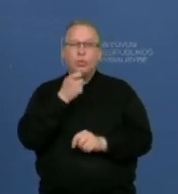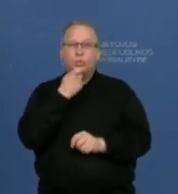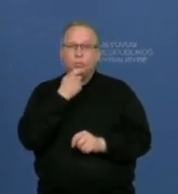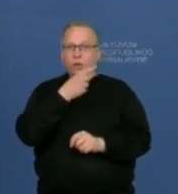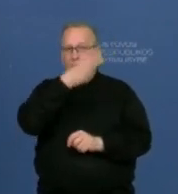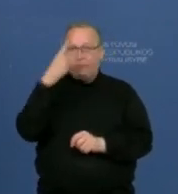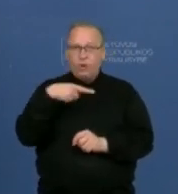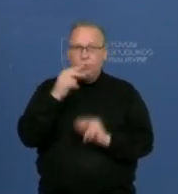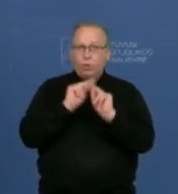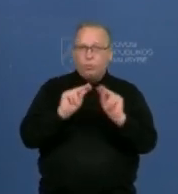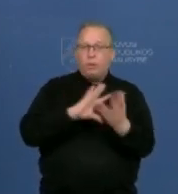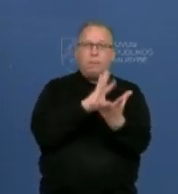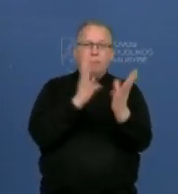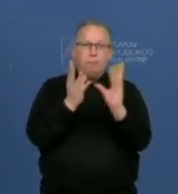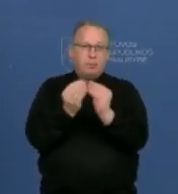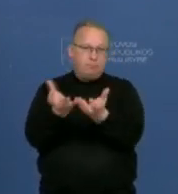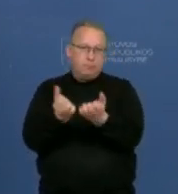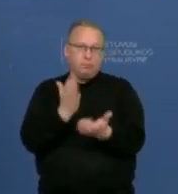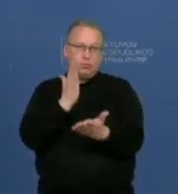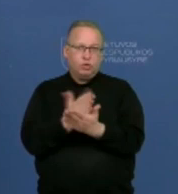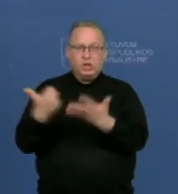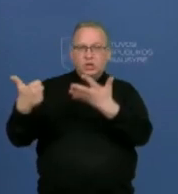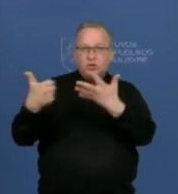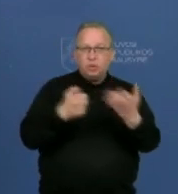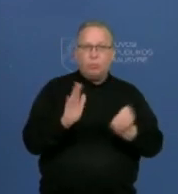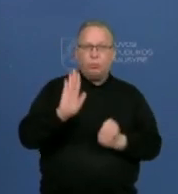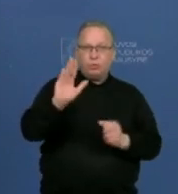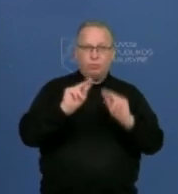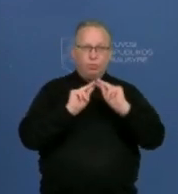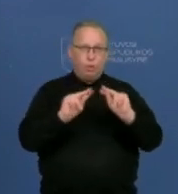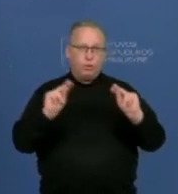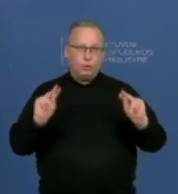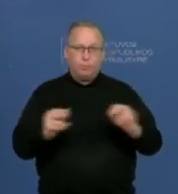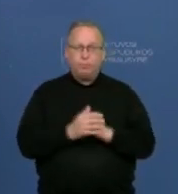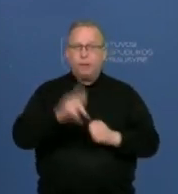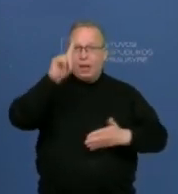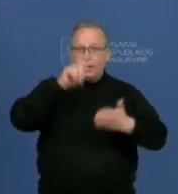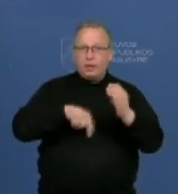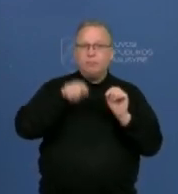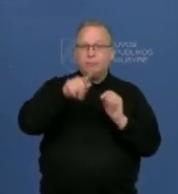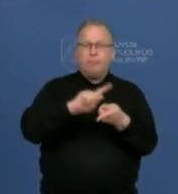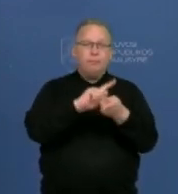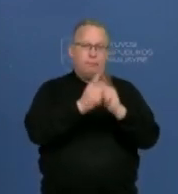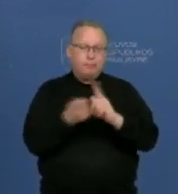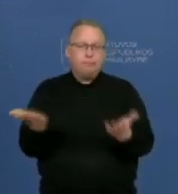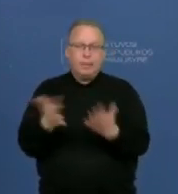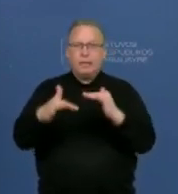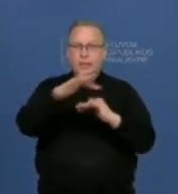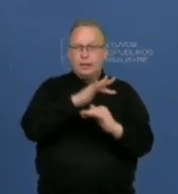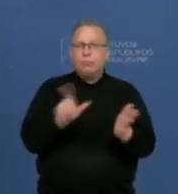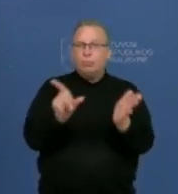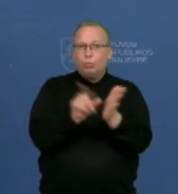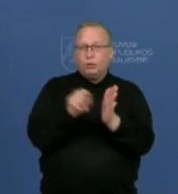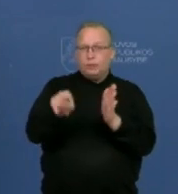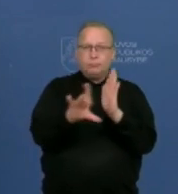mokytojų, nors bendrai priimta yra apie 600 busimųjų mokytojų. Tai tikime, šis pakeitimas paskatins rinktas būtent tą